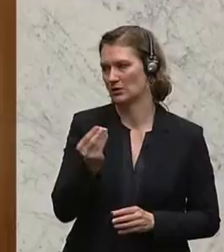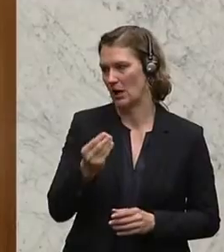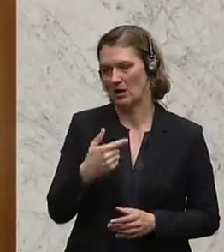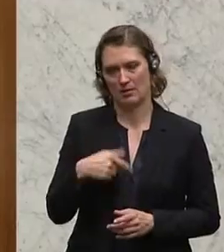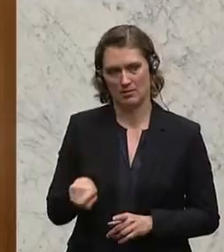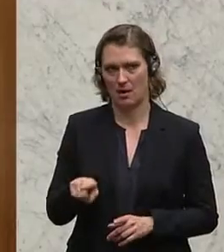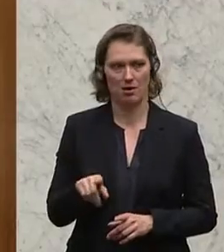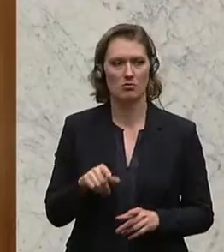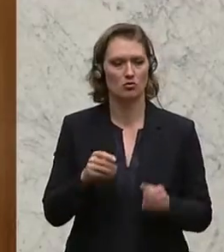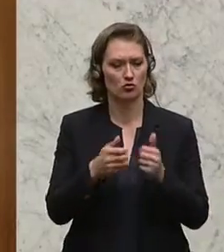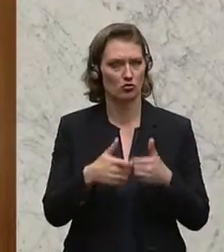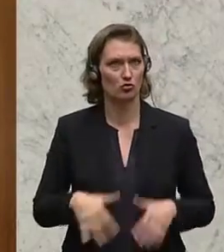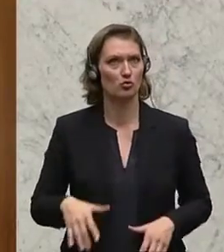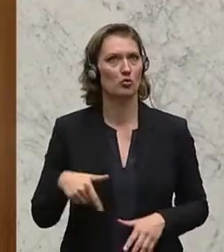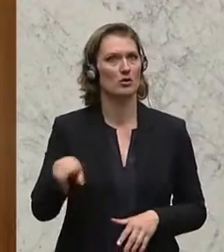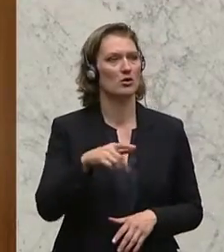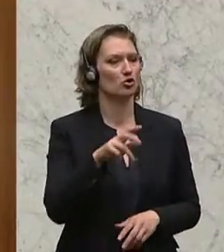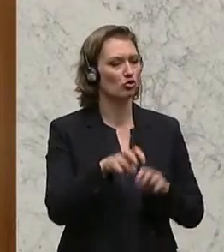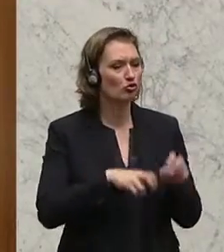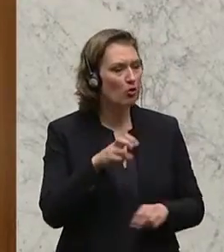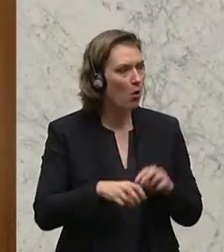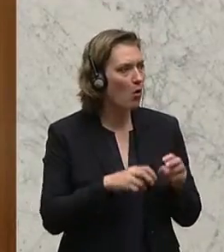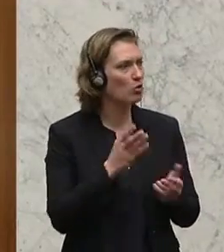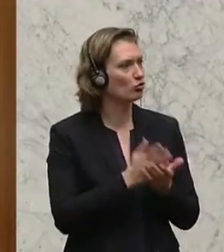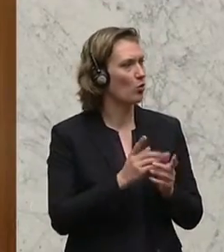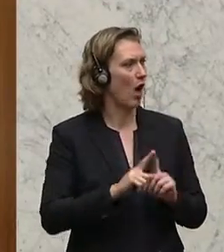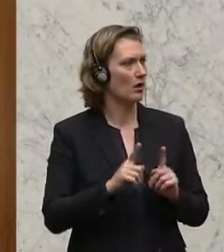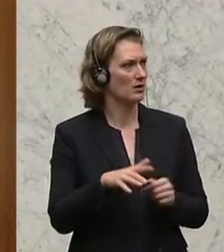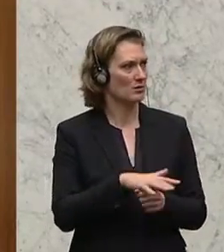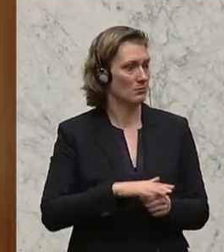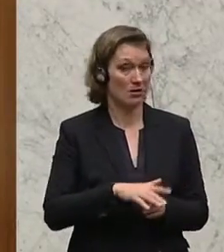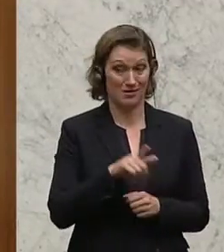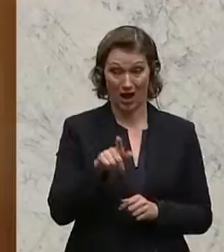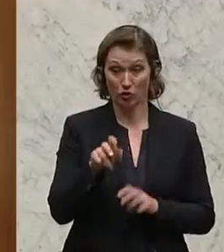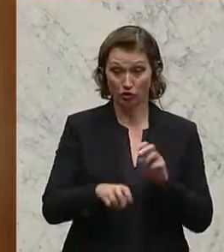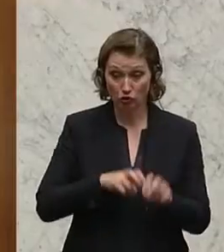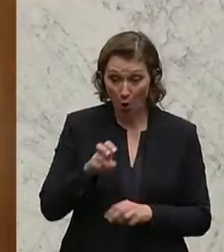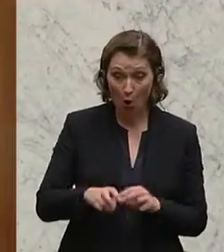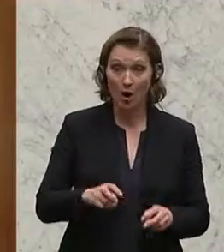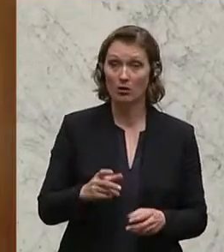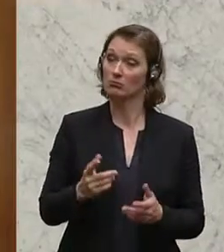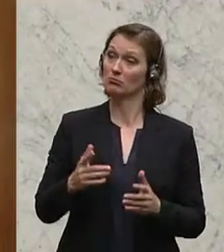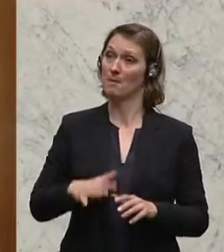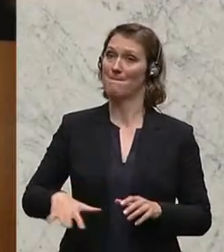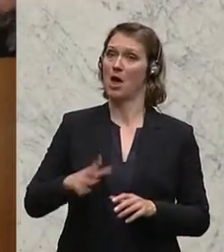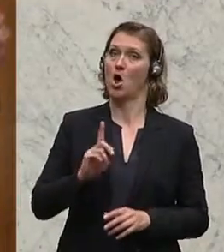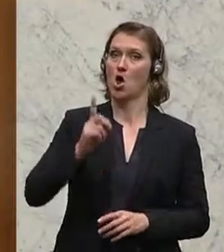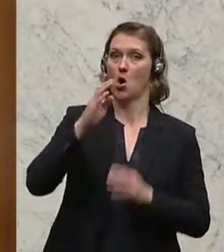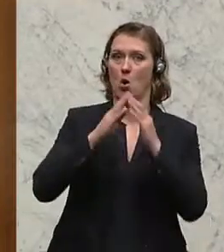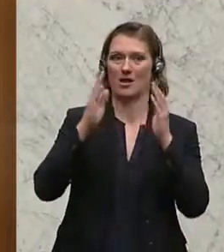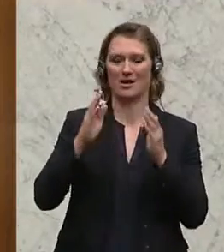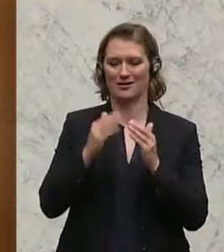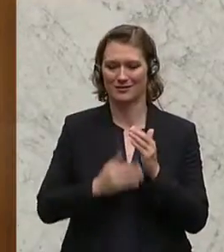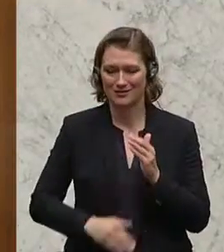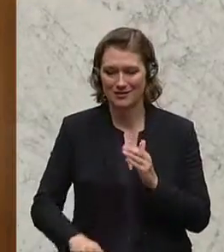wir darüber, dass die Struktur, auch was die Steuer anbelangt, völlig anders gelagert ist. Dort ist nämlich die Steuer nicht im hoheitlichen Bereich, sondern im